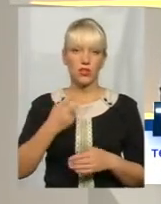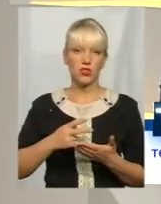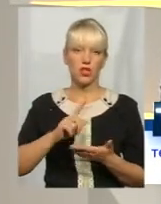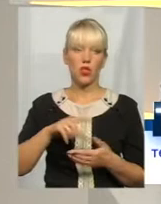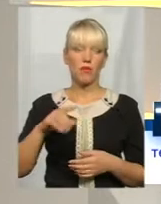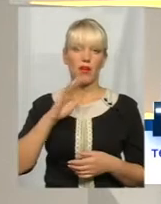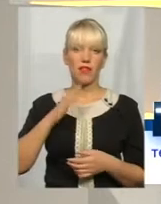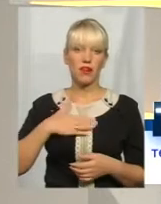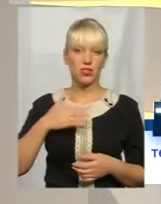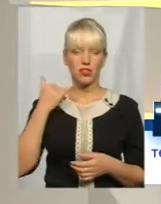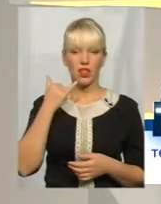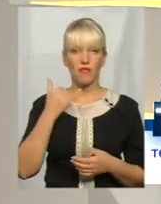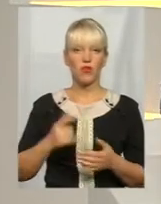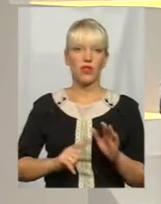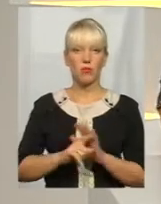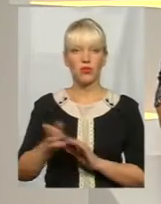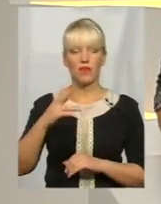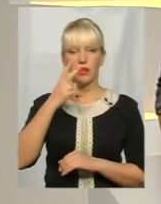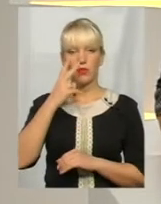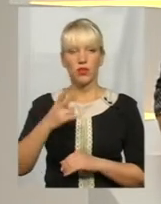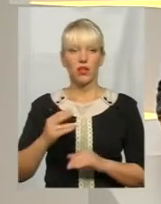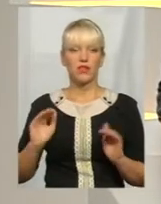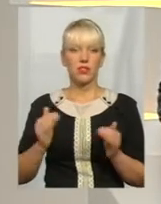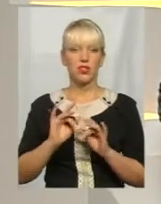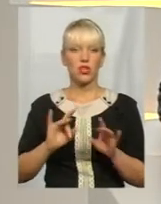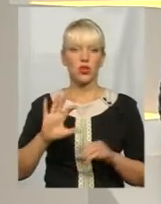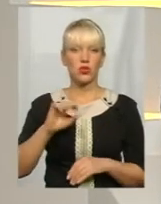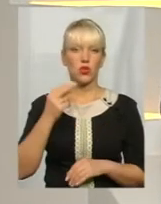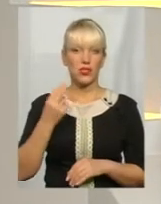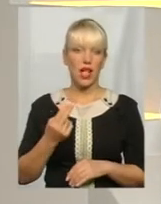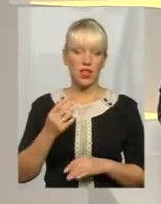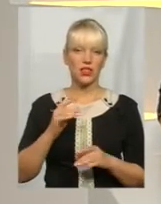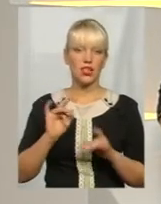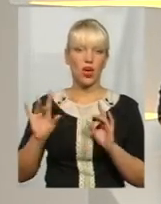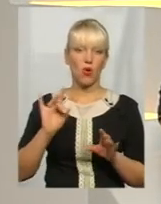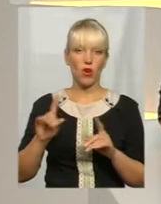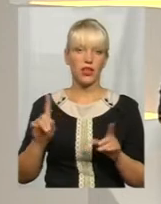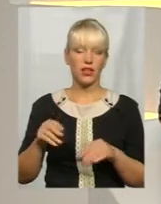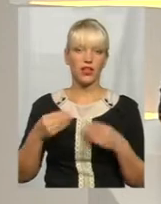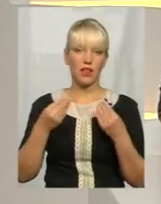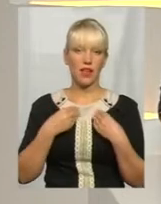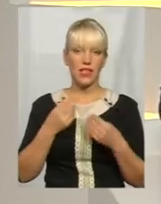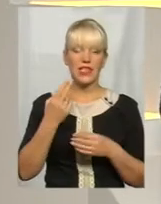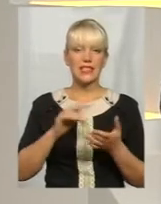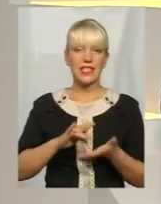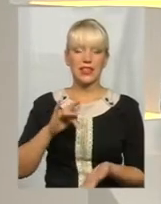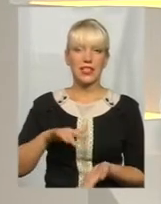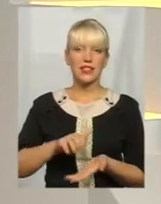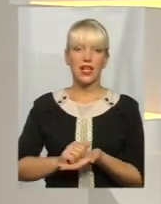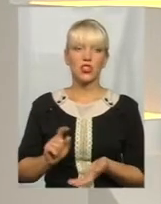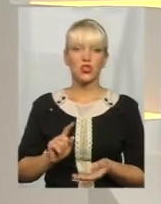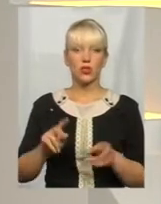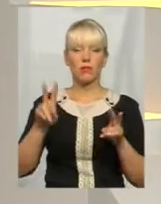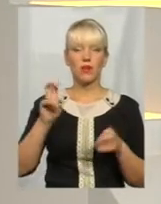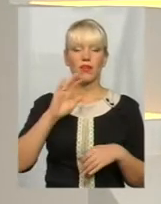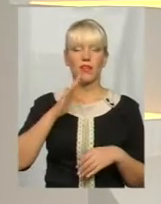екранах. А на початку давайте передимемося з вами соціальний ролик, який нам надав центр зайнятості для того, щоб предмет